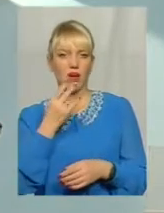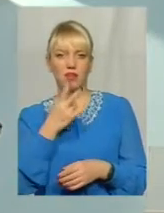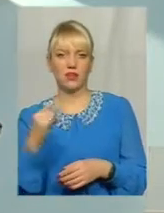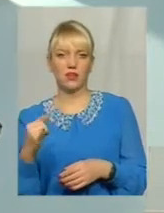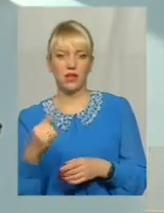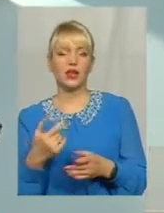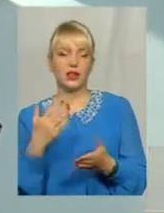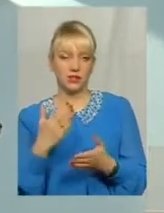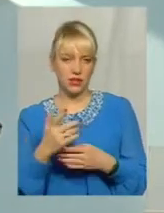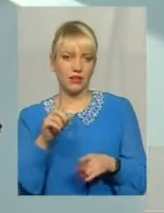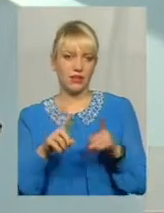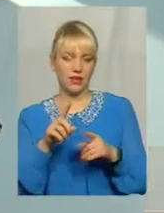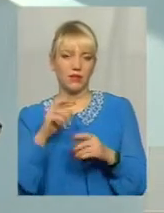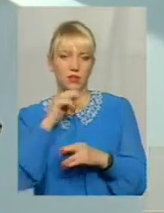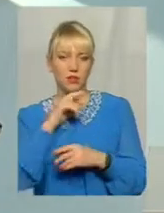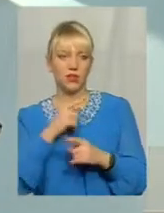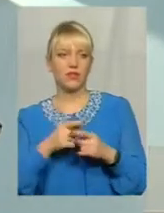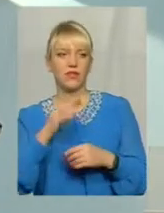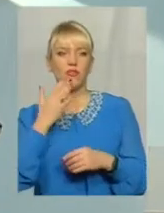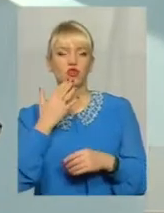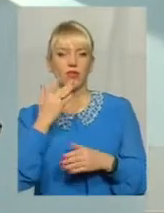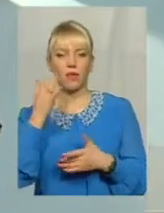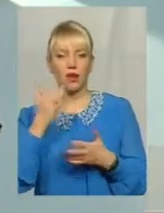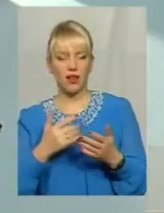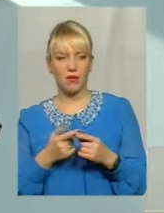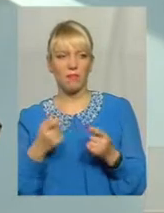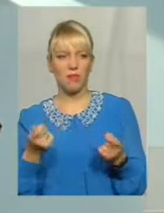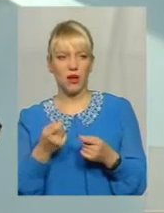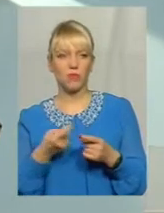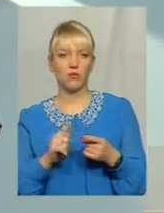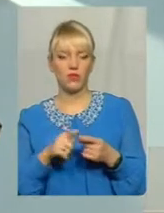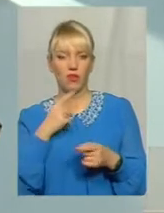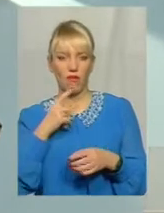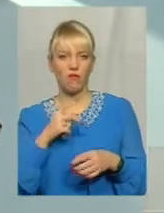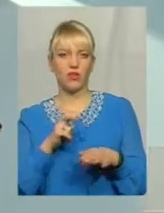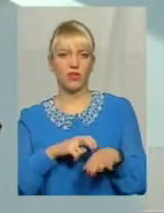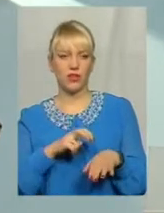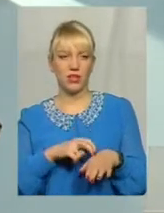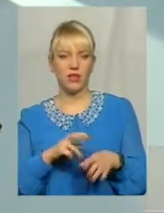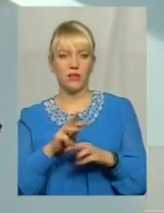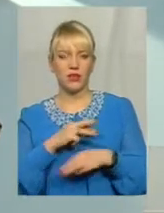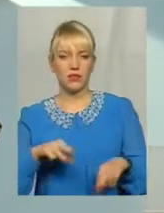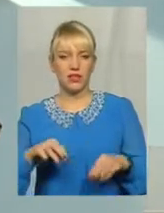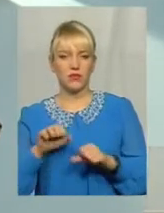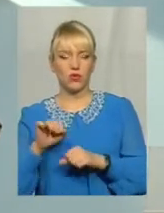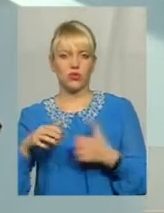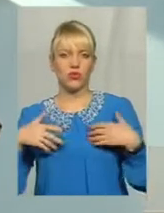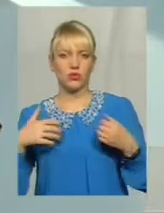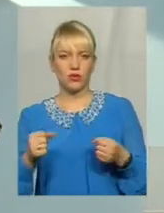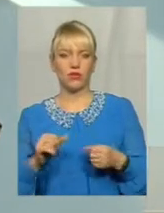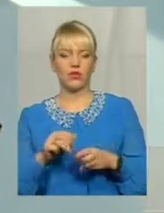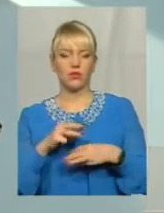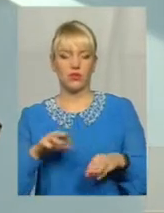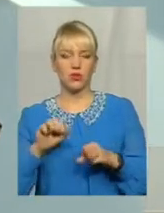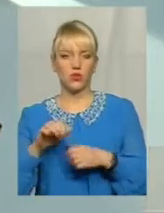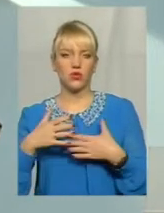препарати є. Дійсно, препаратів в національному переліку мало. Про це говорить медична громада Міністерства охорони здоров'я. І Міністерство охорони здоров